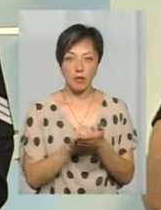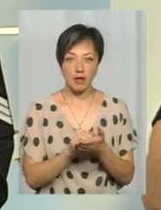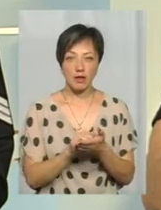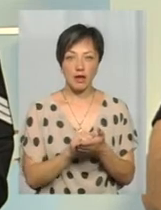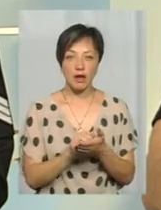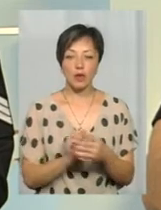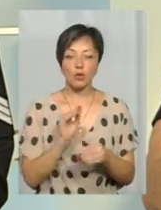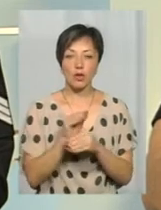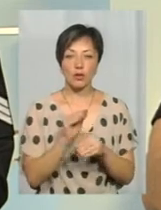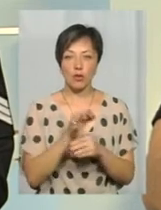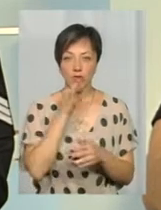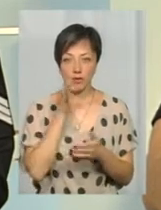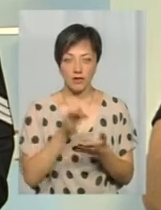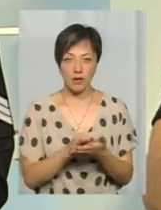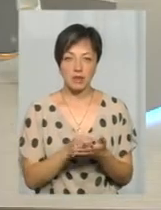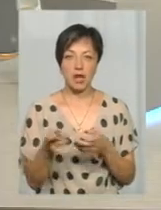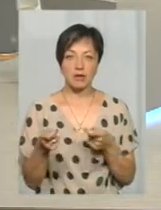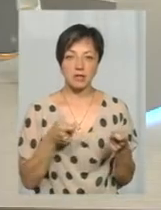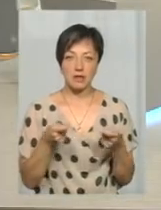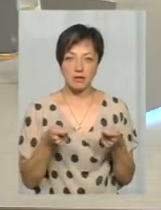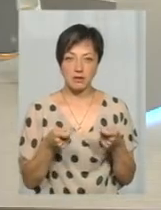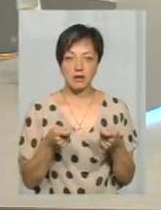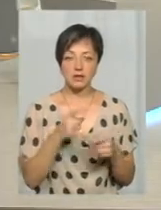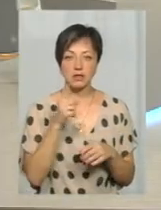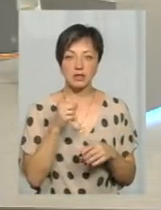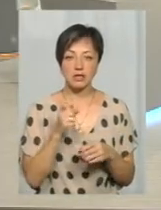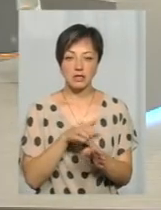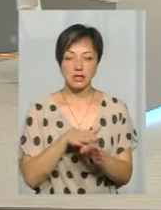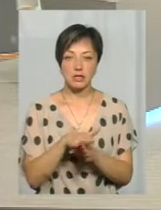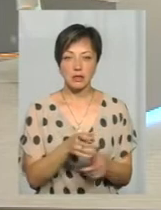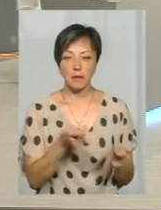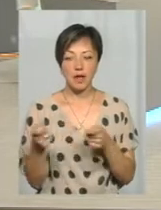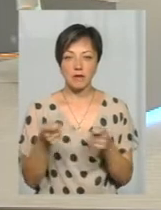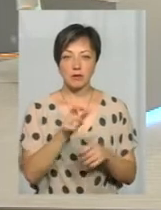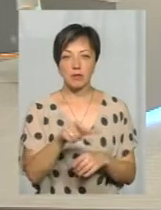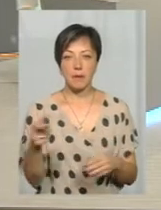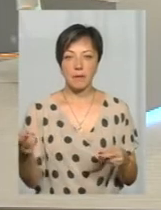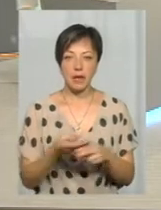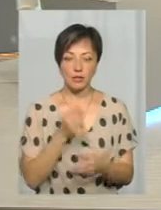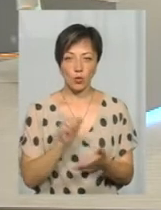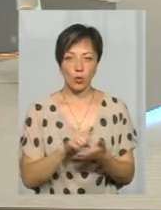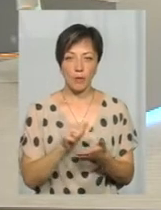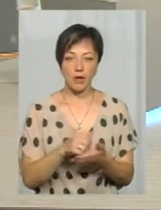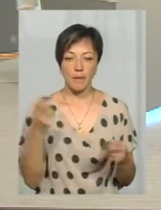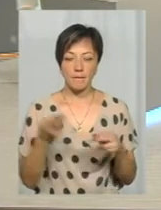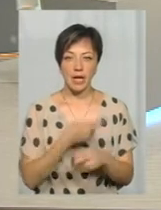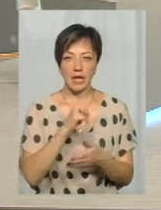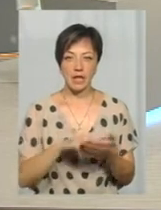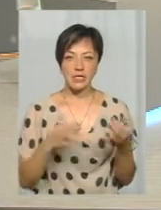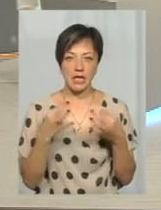він несе додаткову відповідальність адміністративну за здійснення перевезення пасажирів без відповідних документів, без ліцензії.